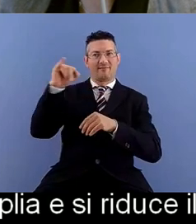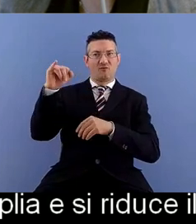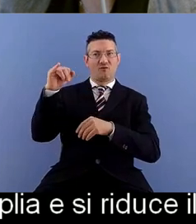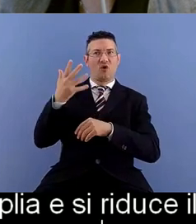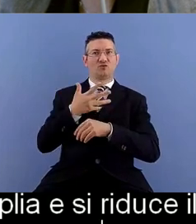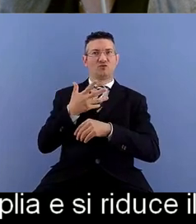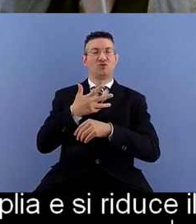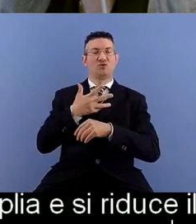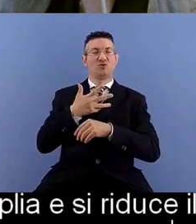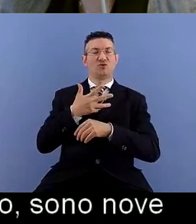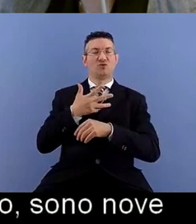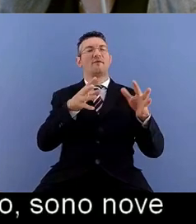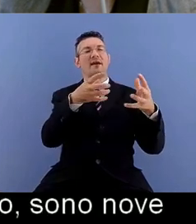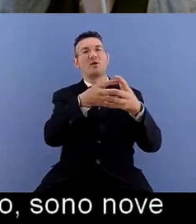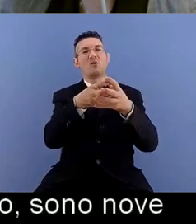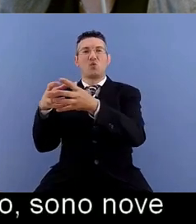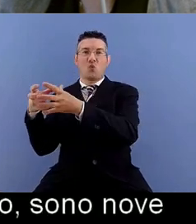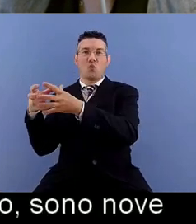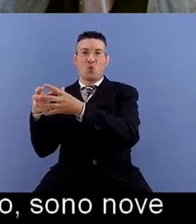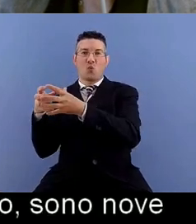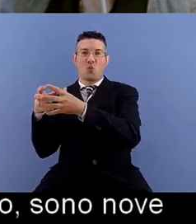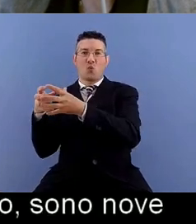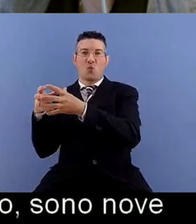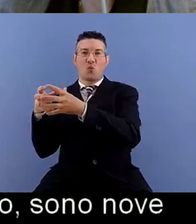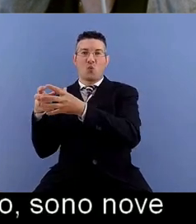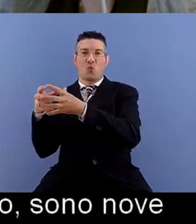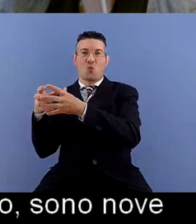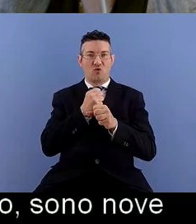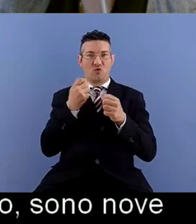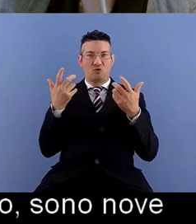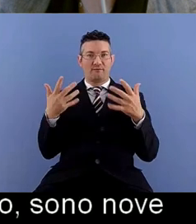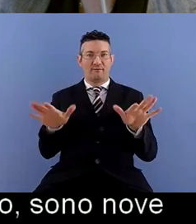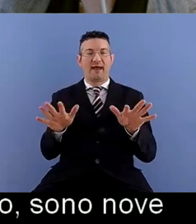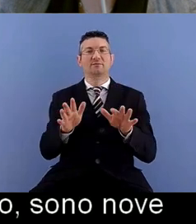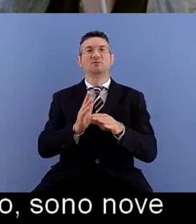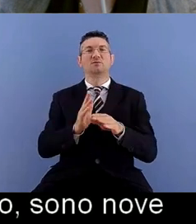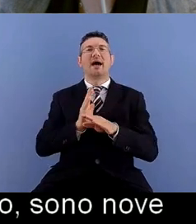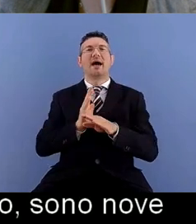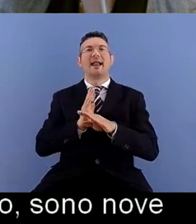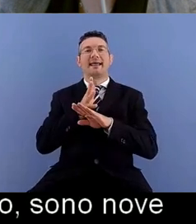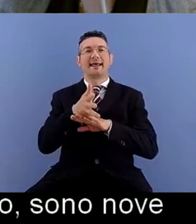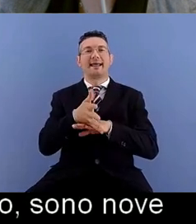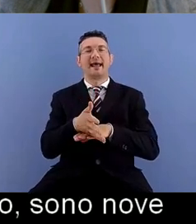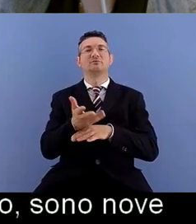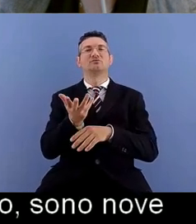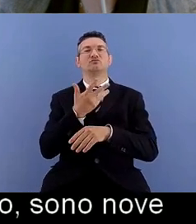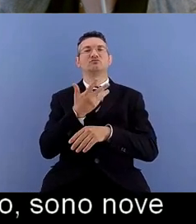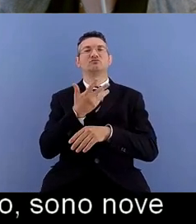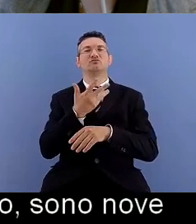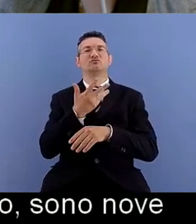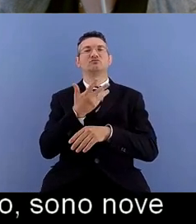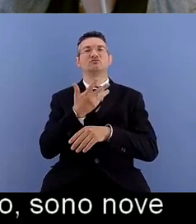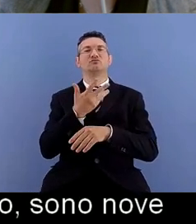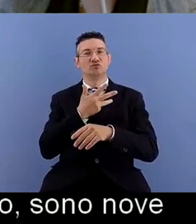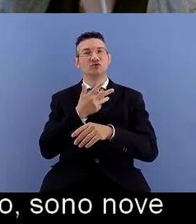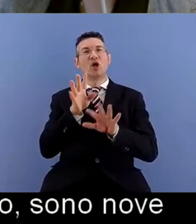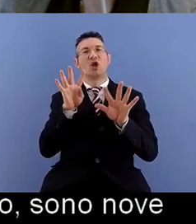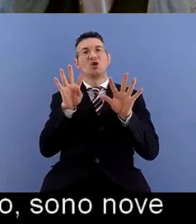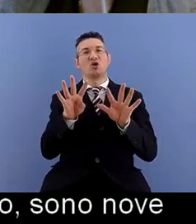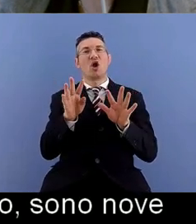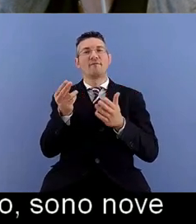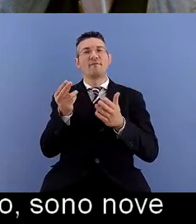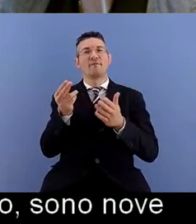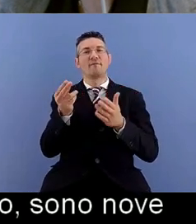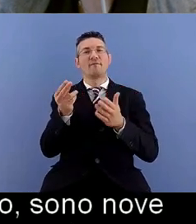gruppi che hanno partecipato all'ingresso la raccolta dei nove progetti video